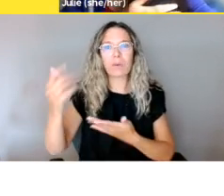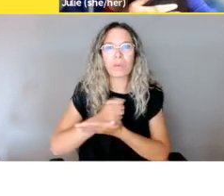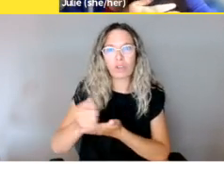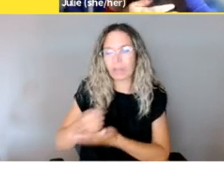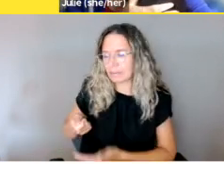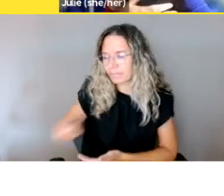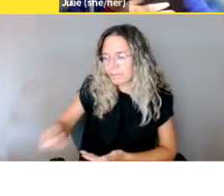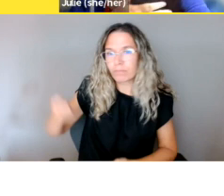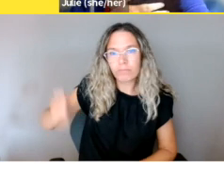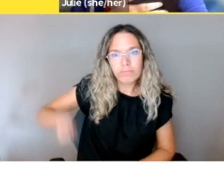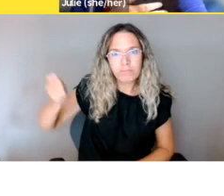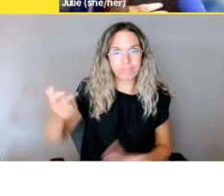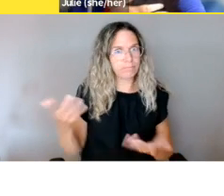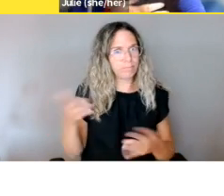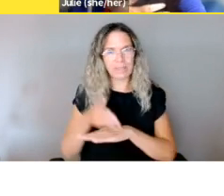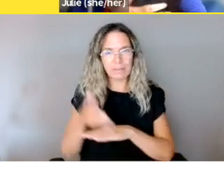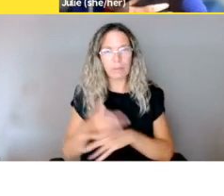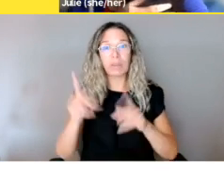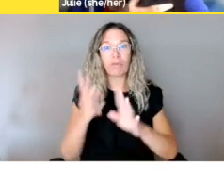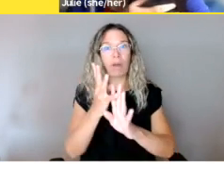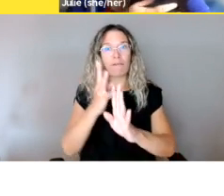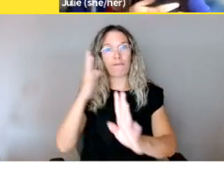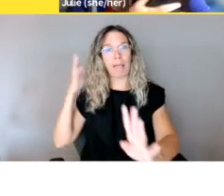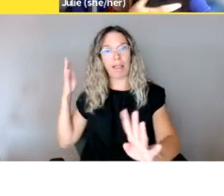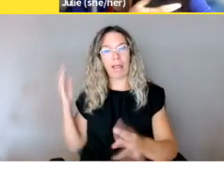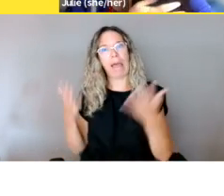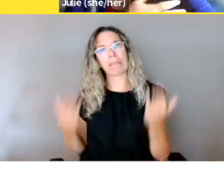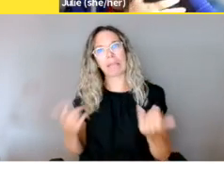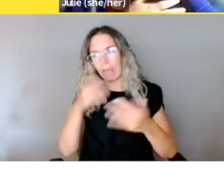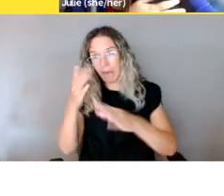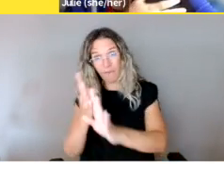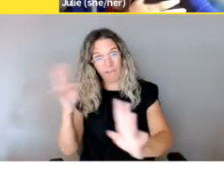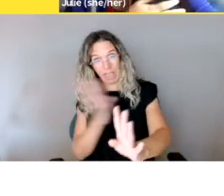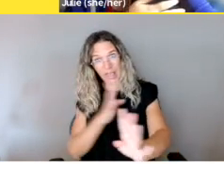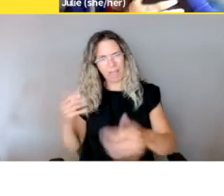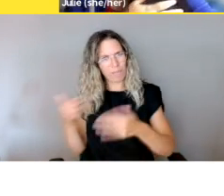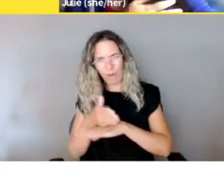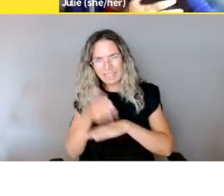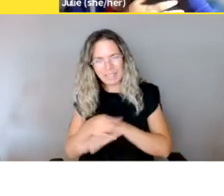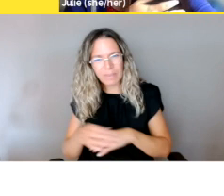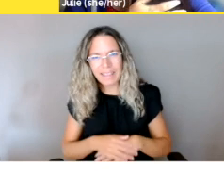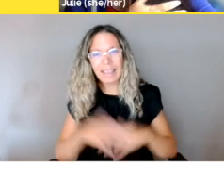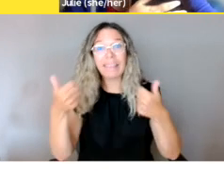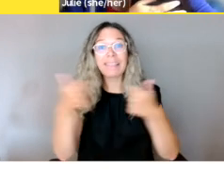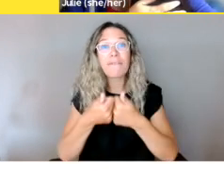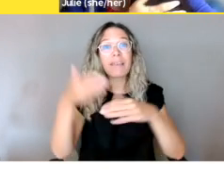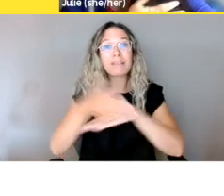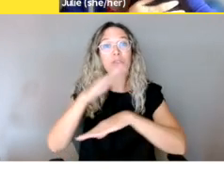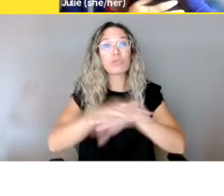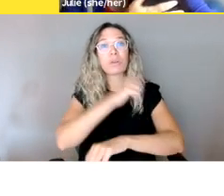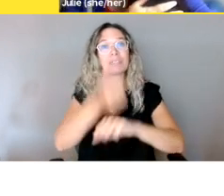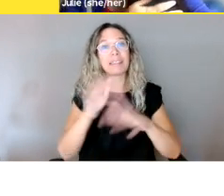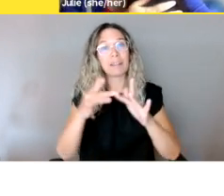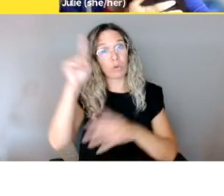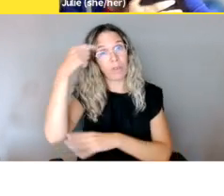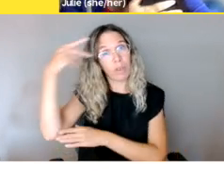crédit, des files d'attente non accessibles, des défis d'accessibilité sur les sites web